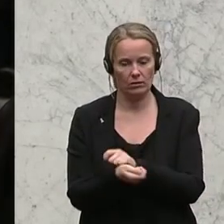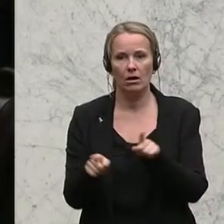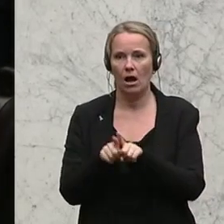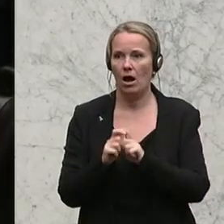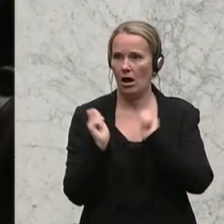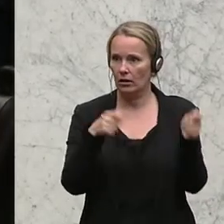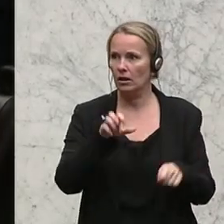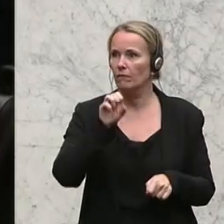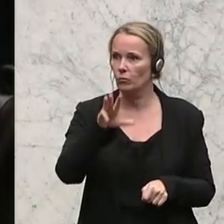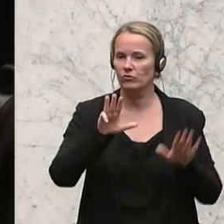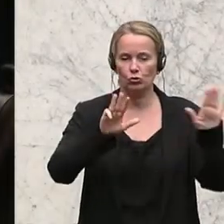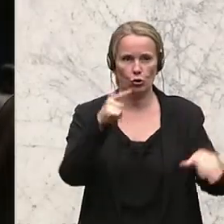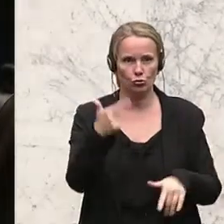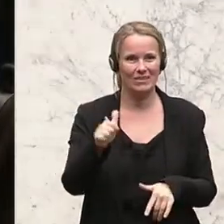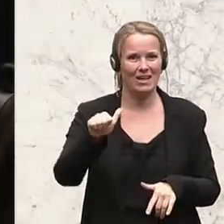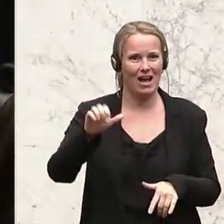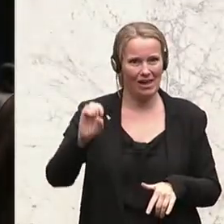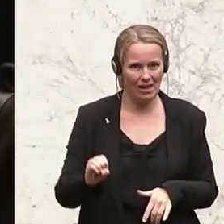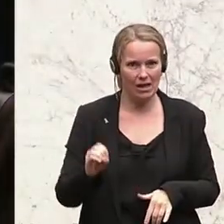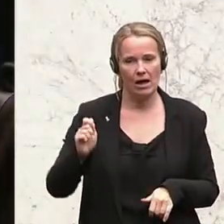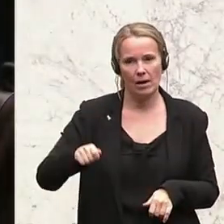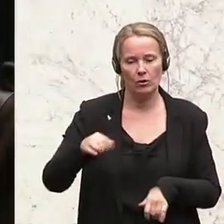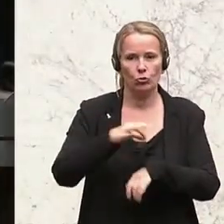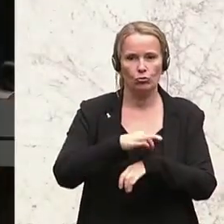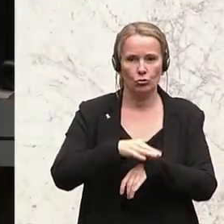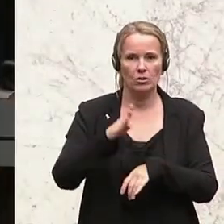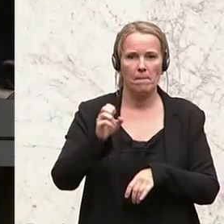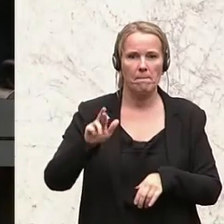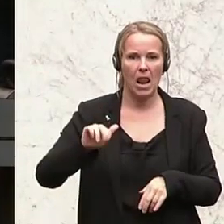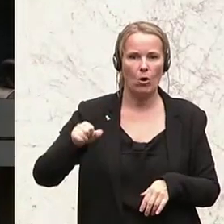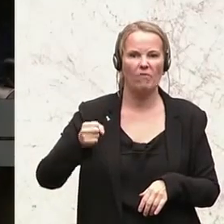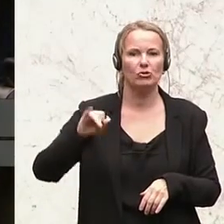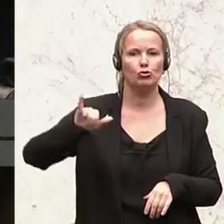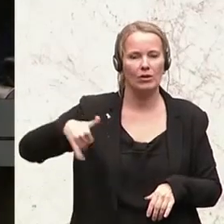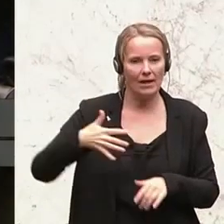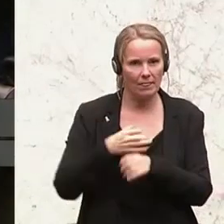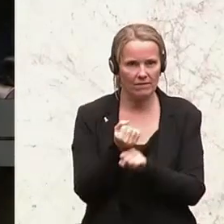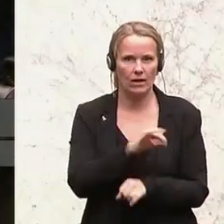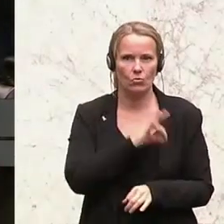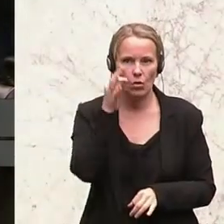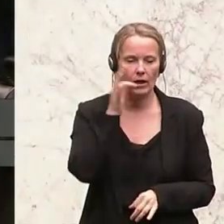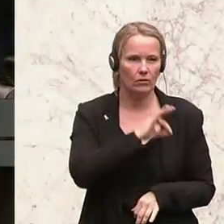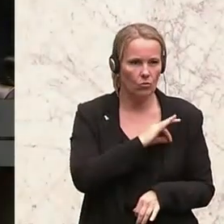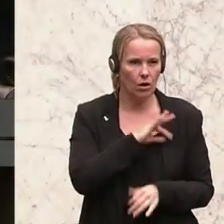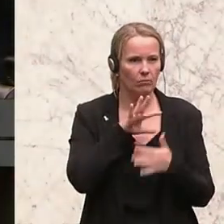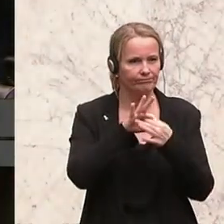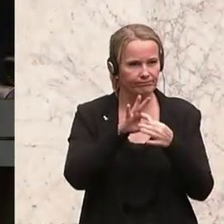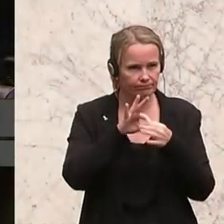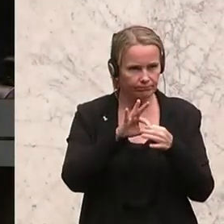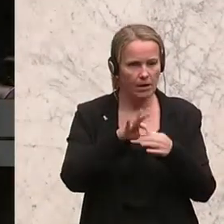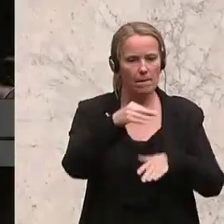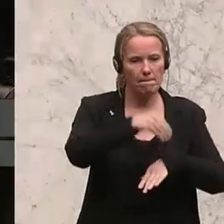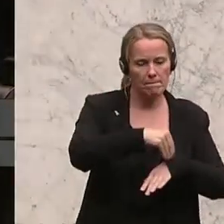unterworfen. Vorgesehen ist nun auch eine explizite Meldepflicht der Labors an die jeweiligen Bezirksverwaltungsbehörden, falls eine Erreger